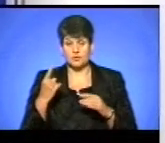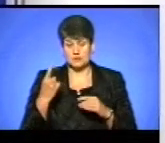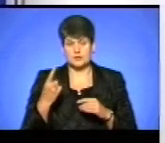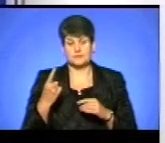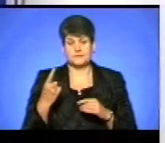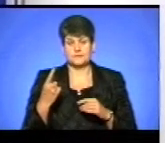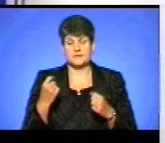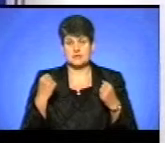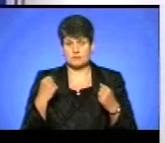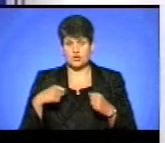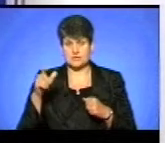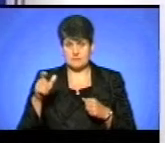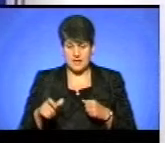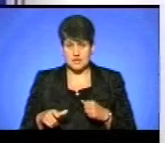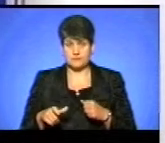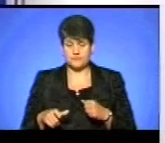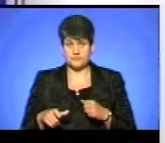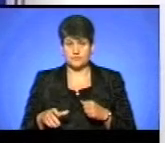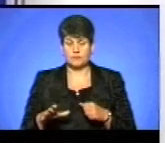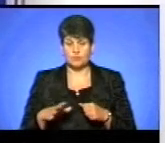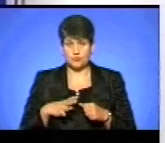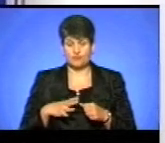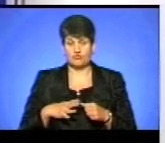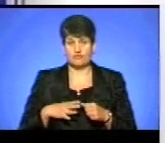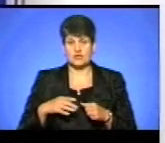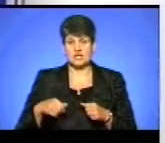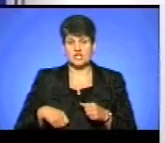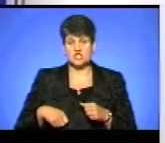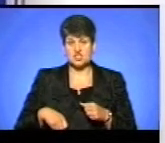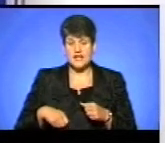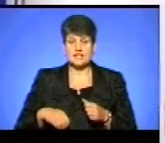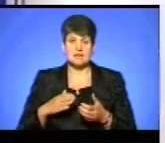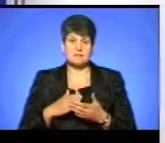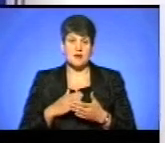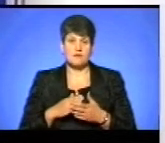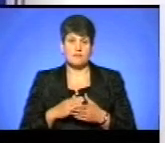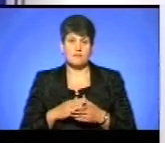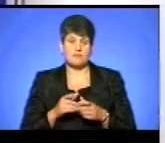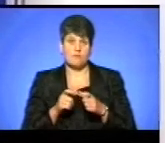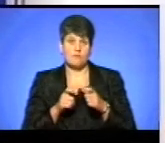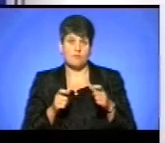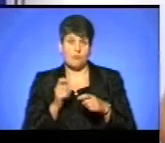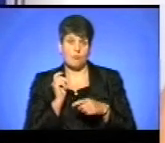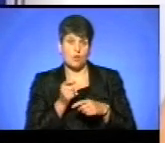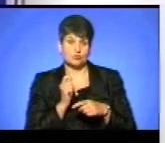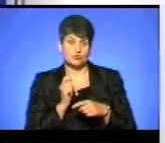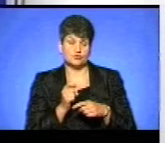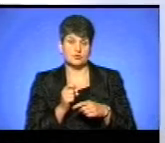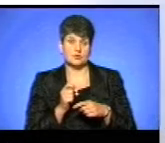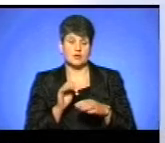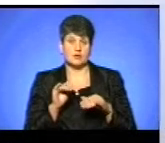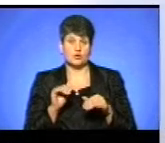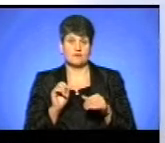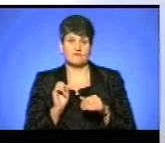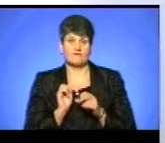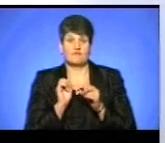цих спортсменів, тітушок, був в кишені, мав такий молоточок невеличкий, який він просто викидав потім за